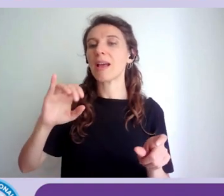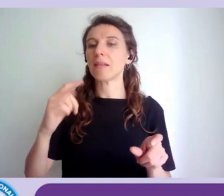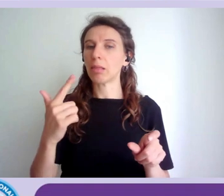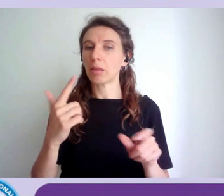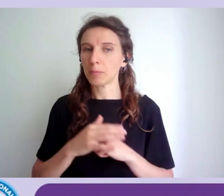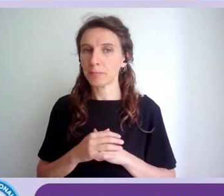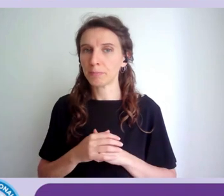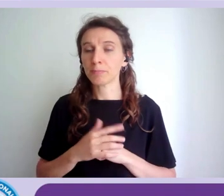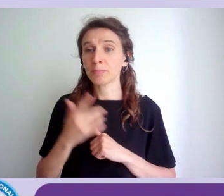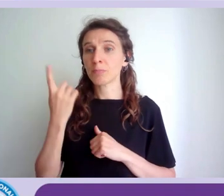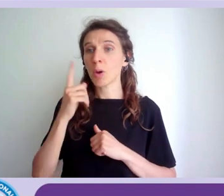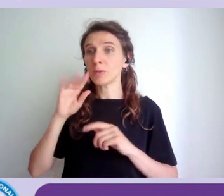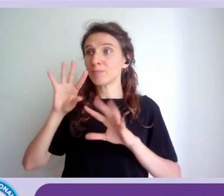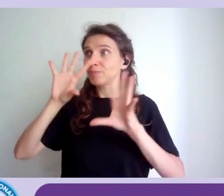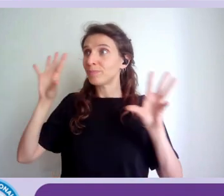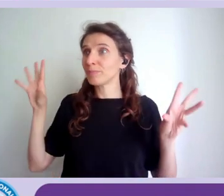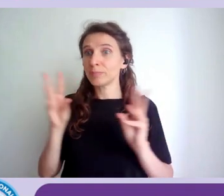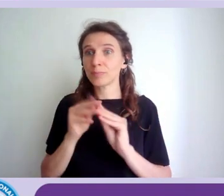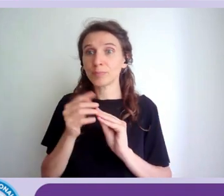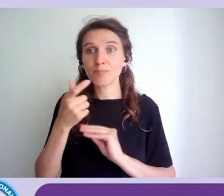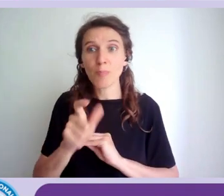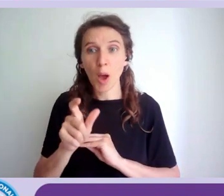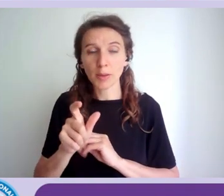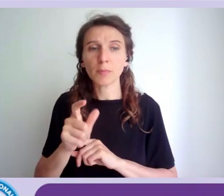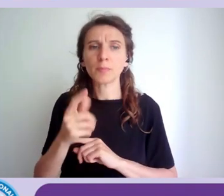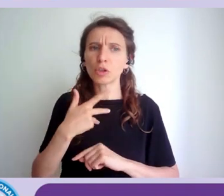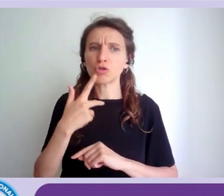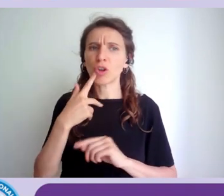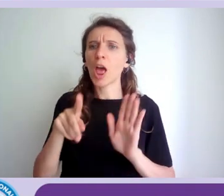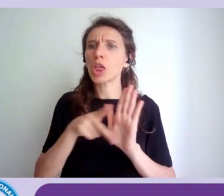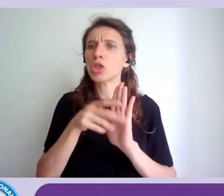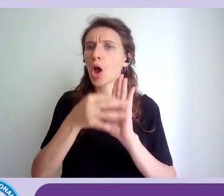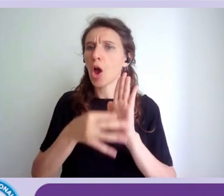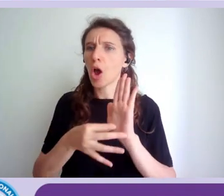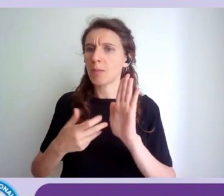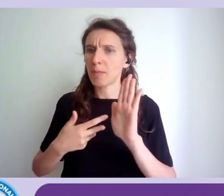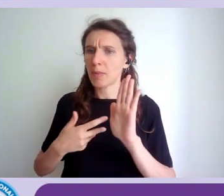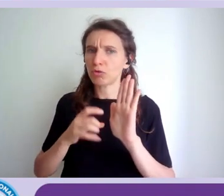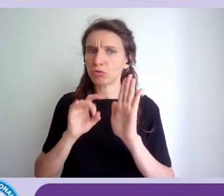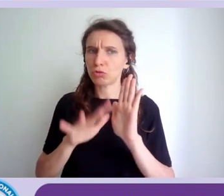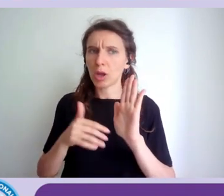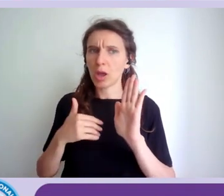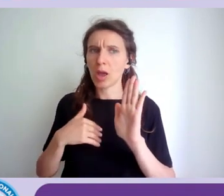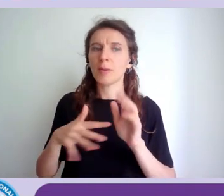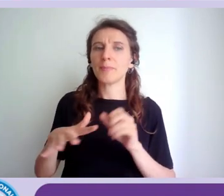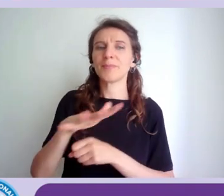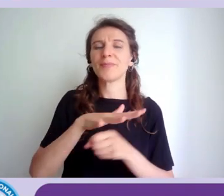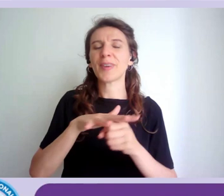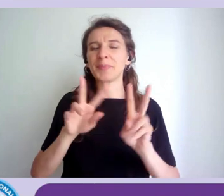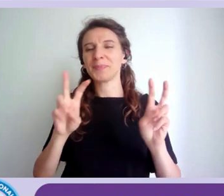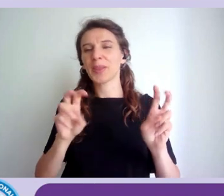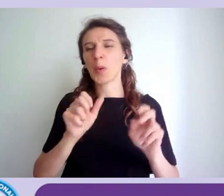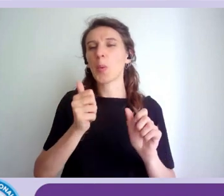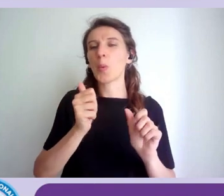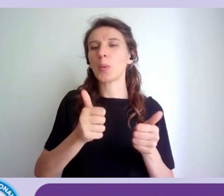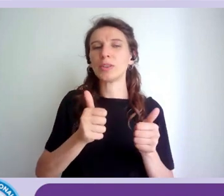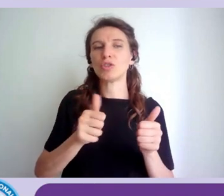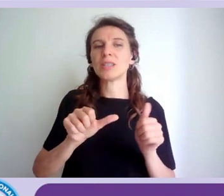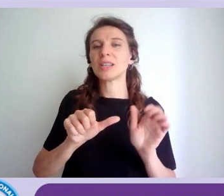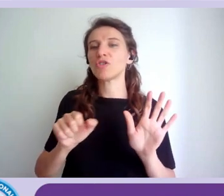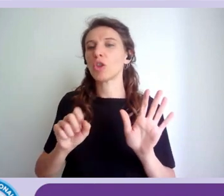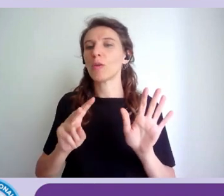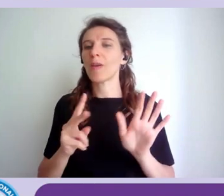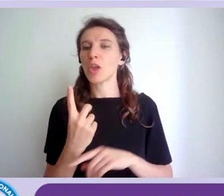questo perché esistono una serie di norme della famiglia 11.621 legate